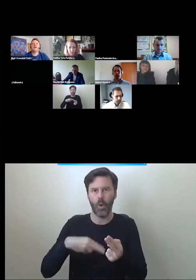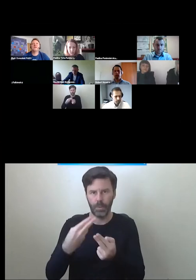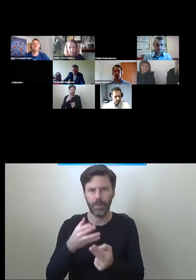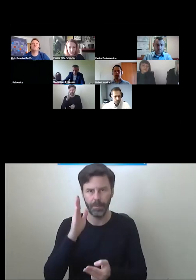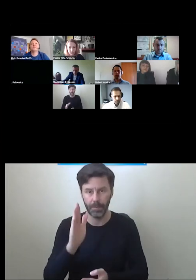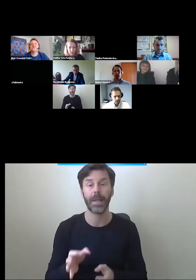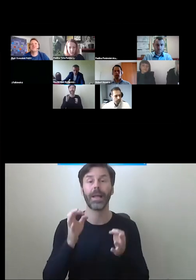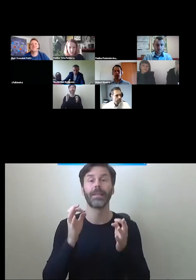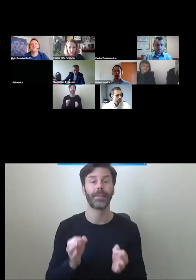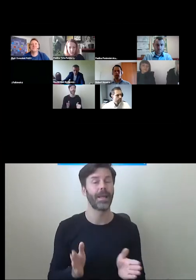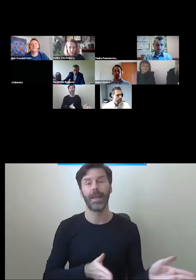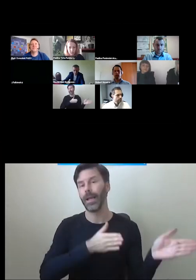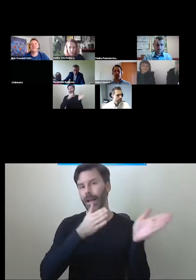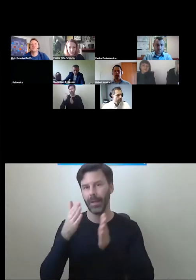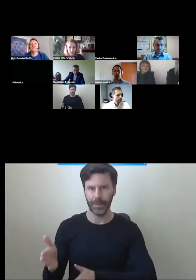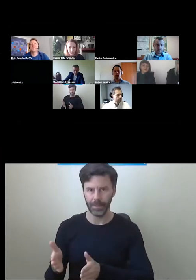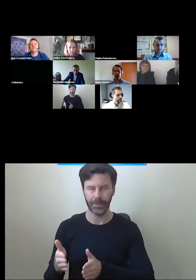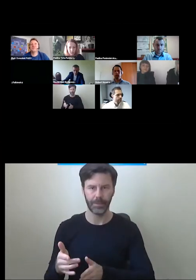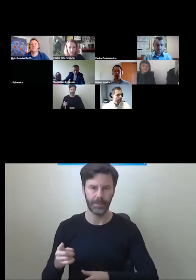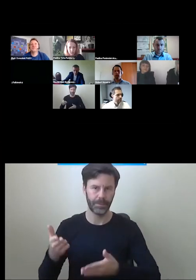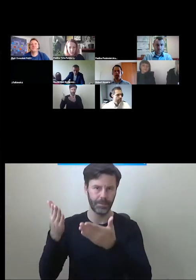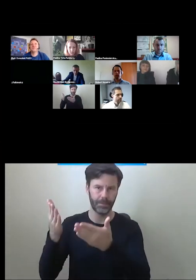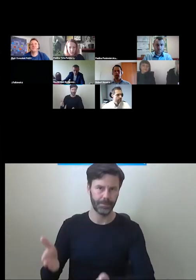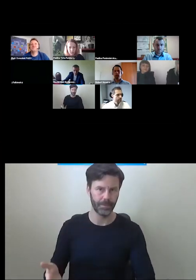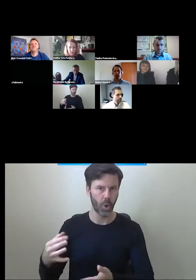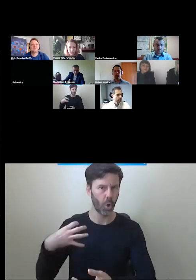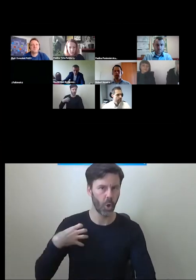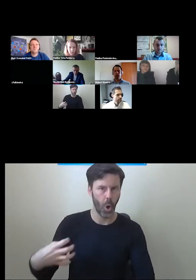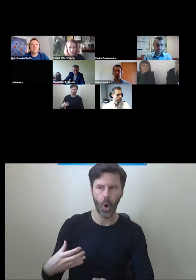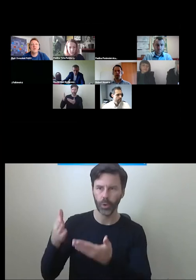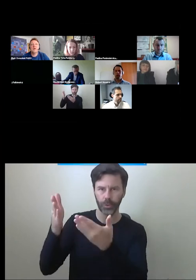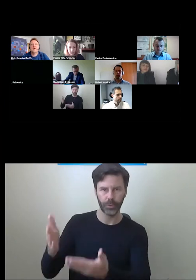oddaję głos naszemu gościowi.